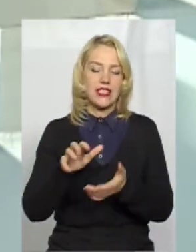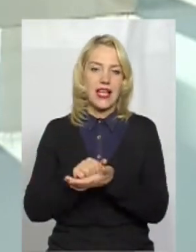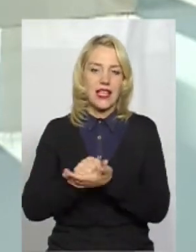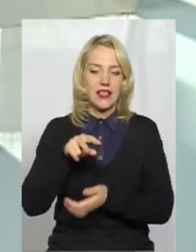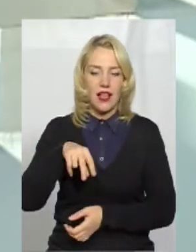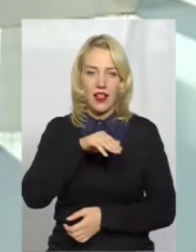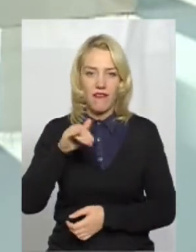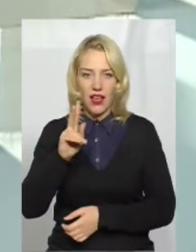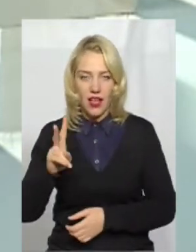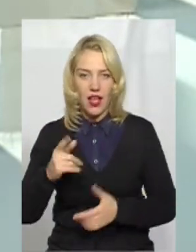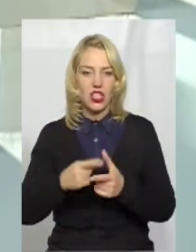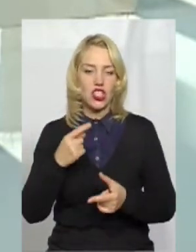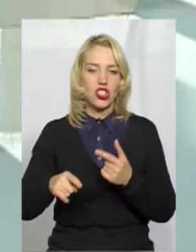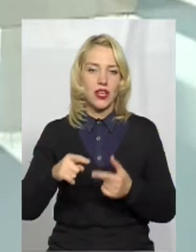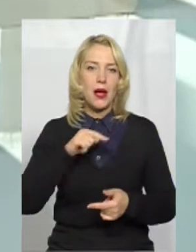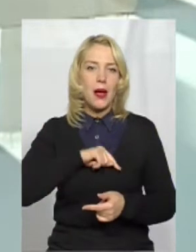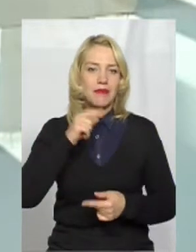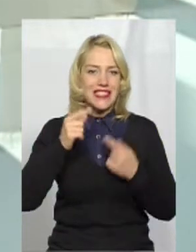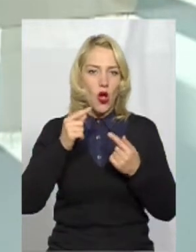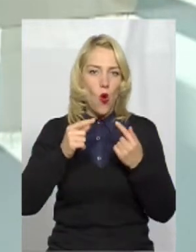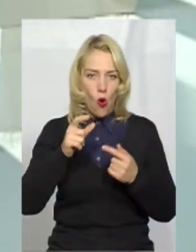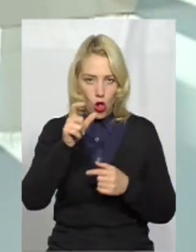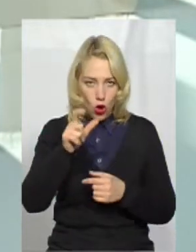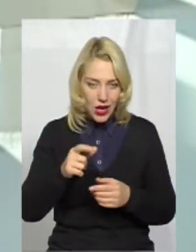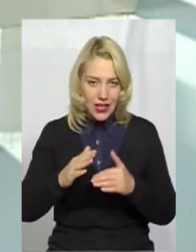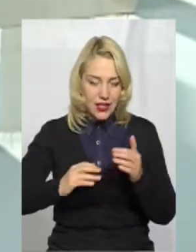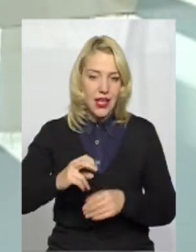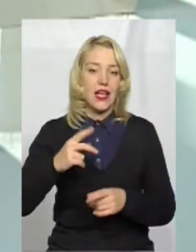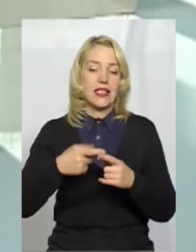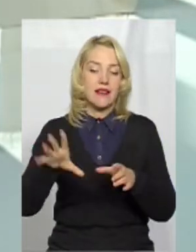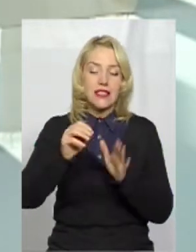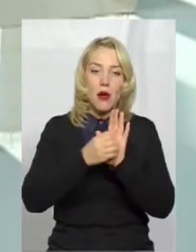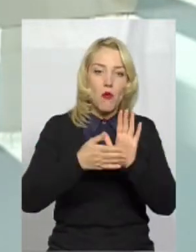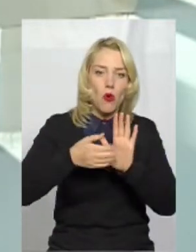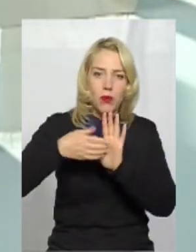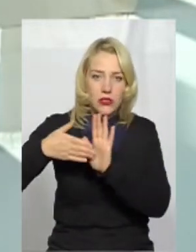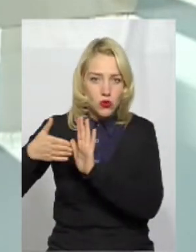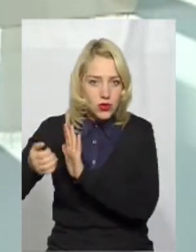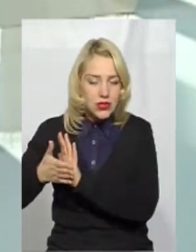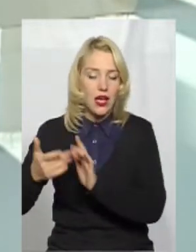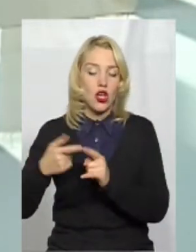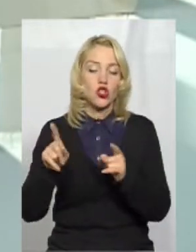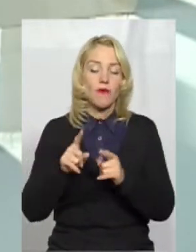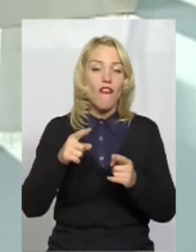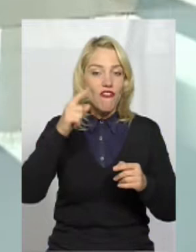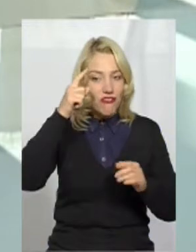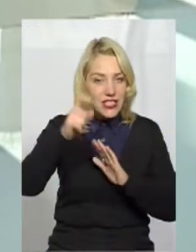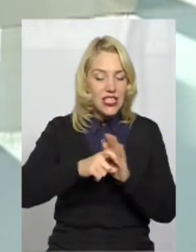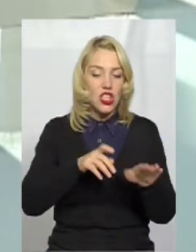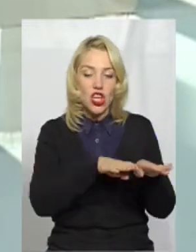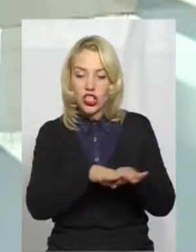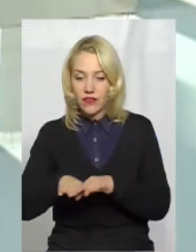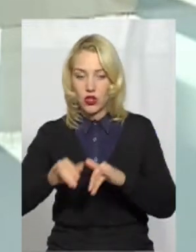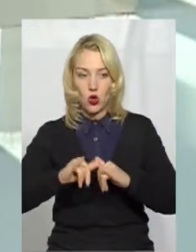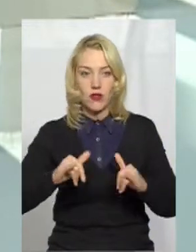чи заняття з психологом. Все це прописується після того, як визначається рівень розвитку дитини у п